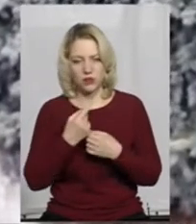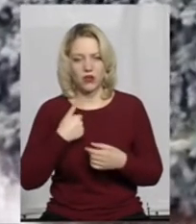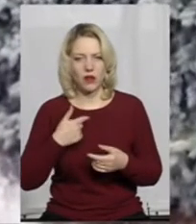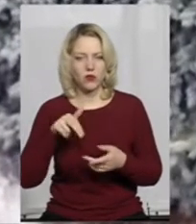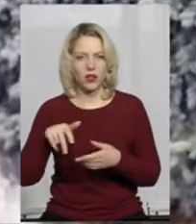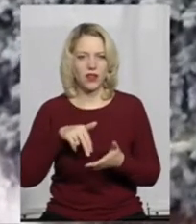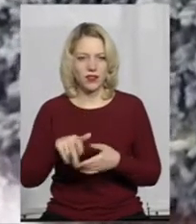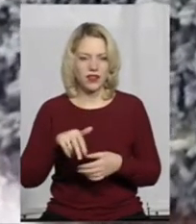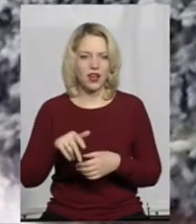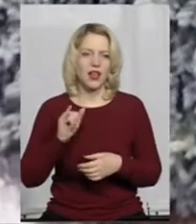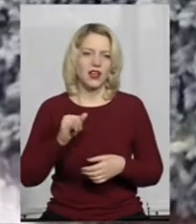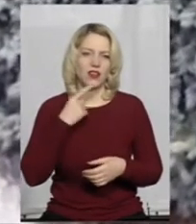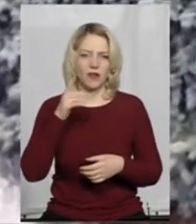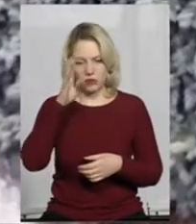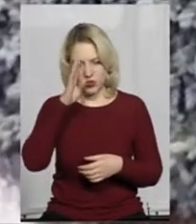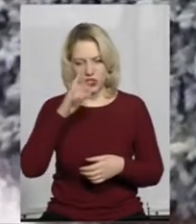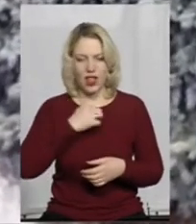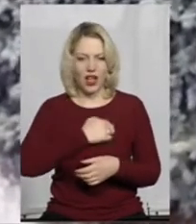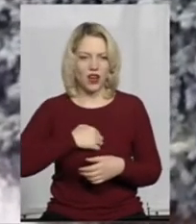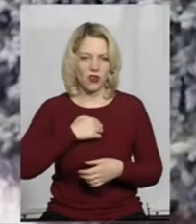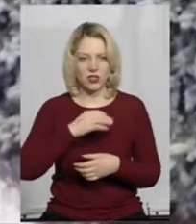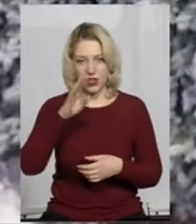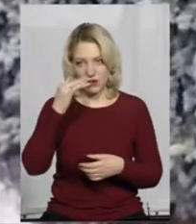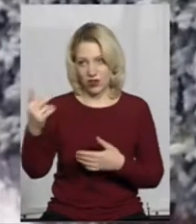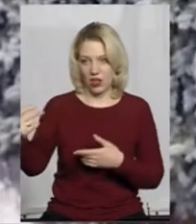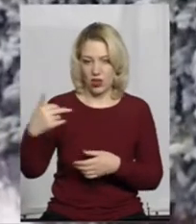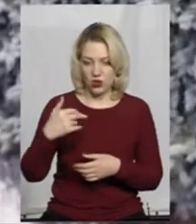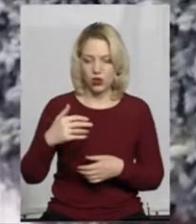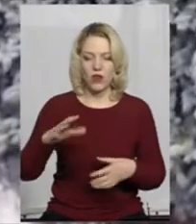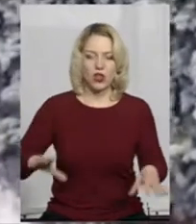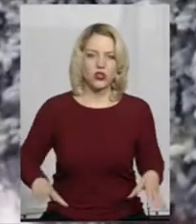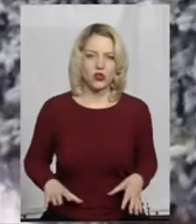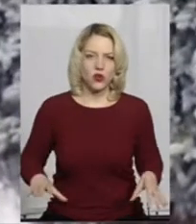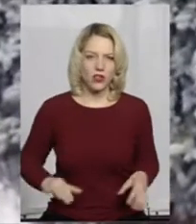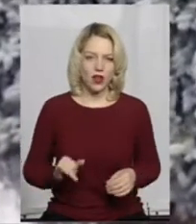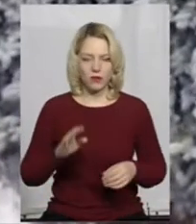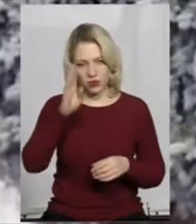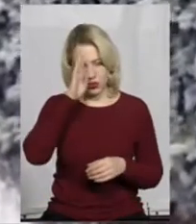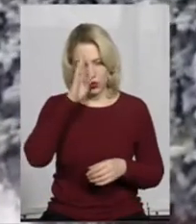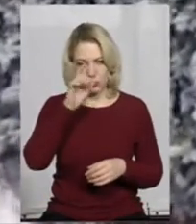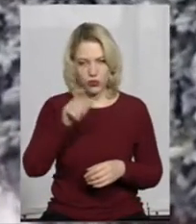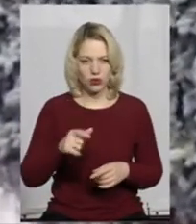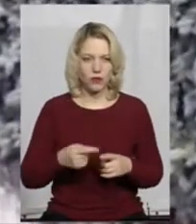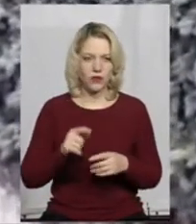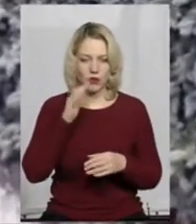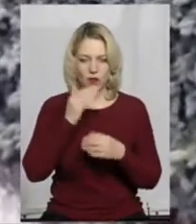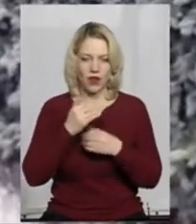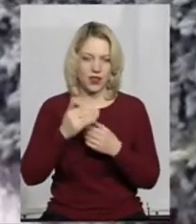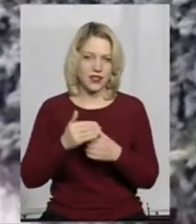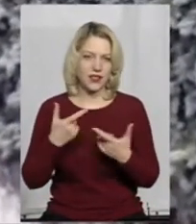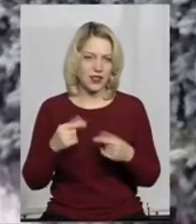агресивний. І тут він надійшов з коньом і з хлопчиком. Якби він десь звідки, де він переховує цих конів, він